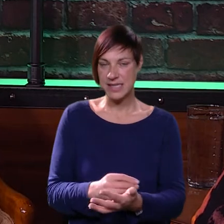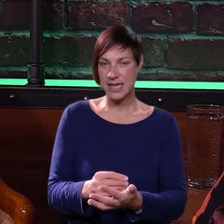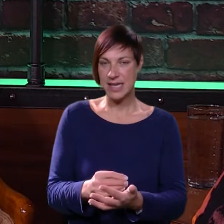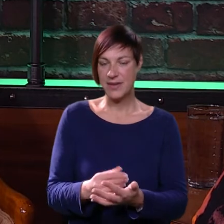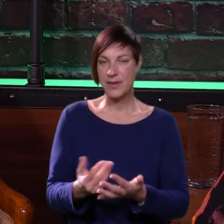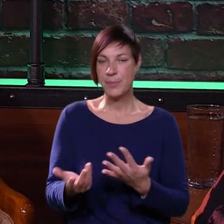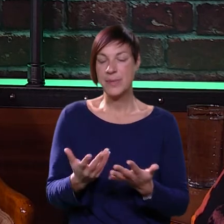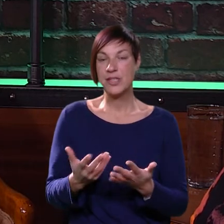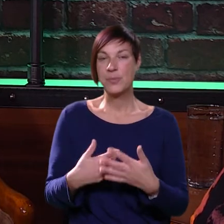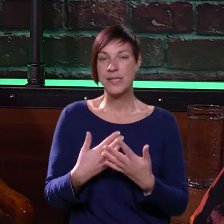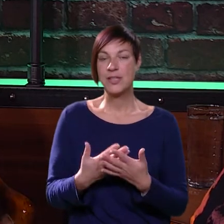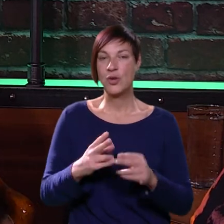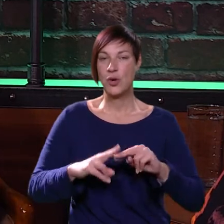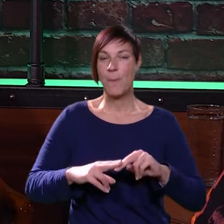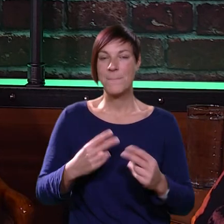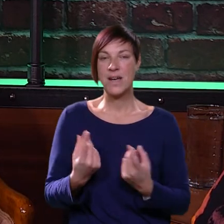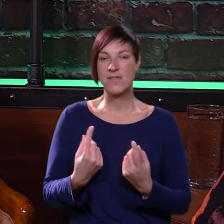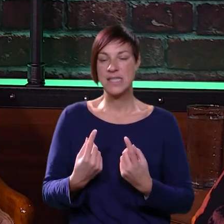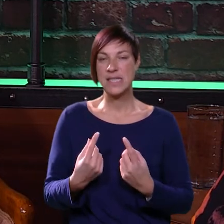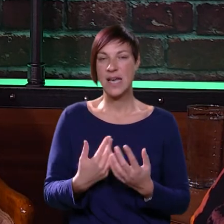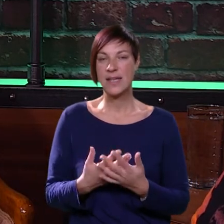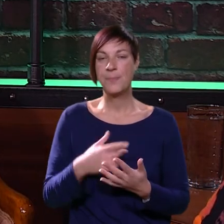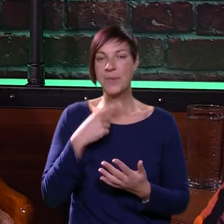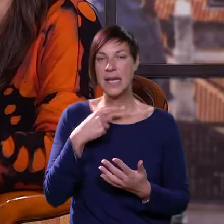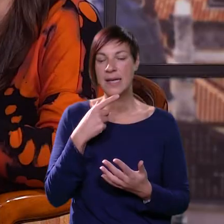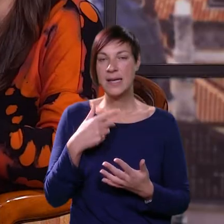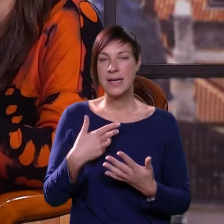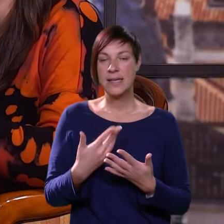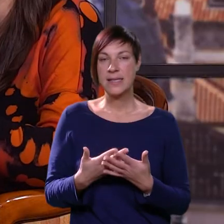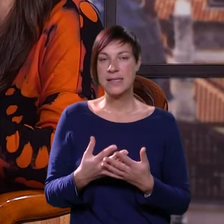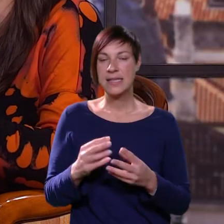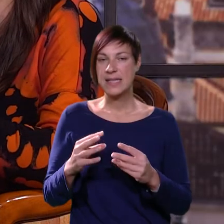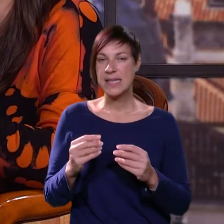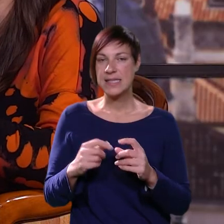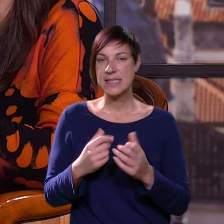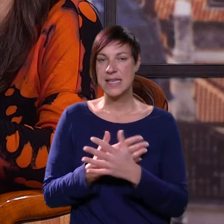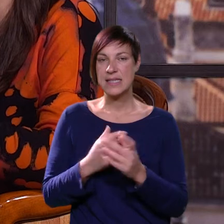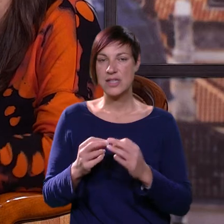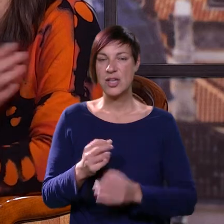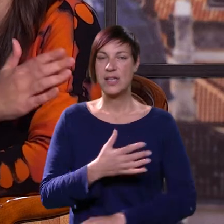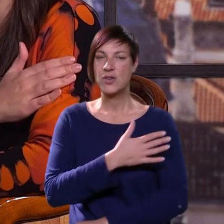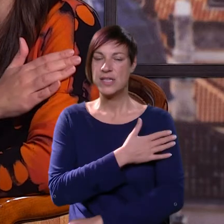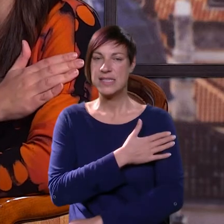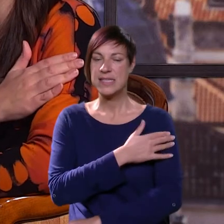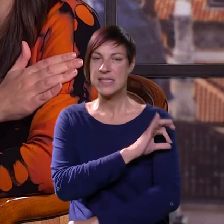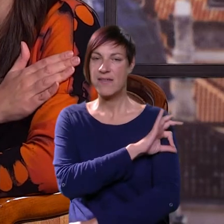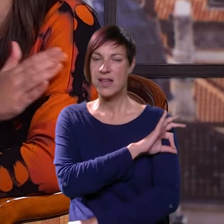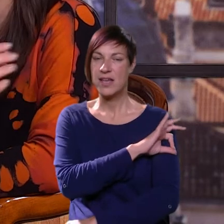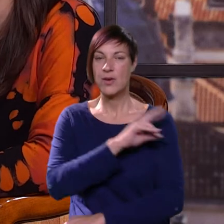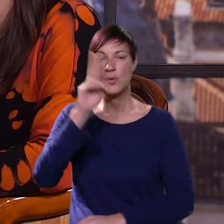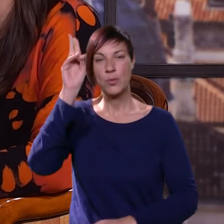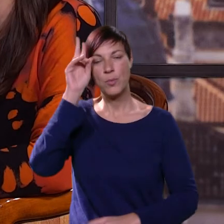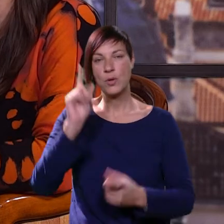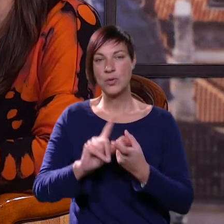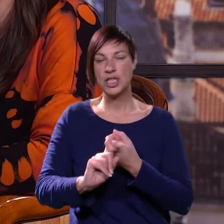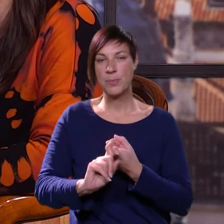izmjeriti. Bez obzira, je to ono pravo stanje. Rekli ste da te senzore, koji se stavljaju ovdje na ruku,